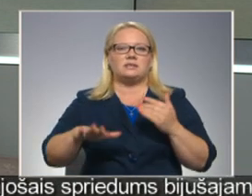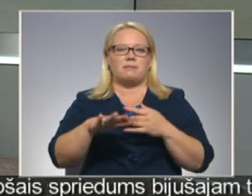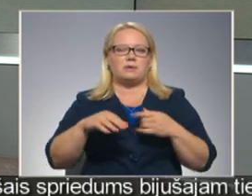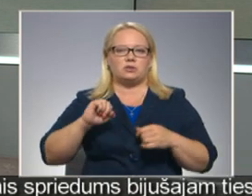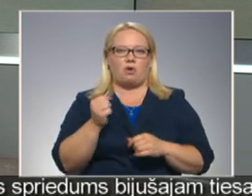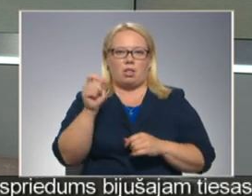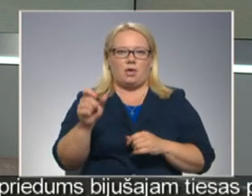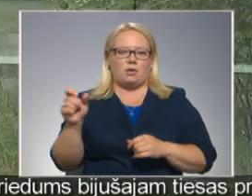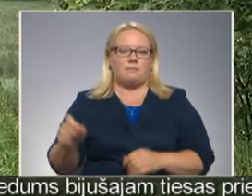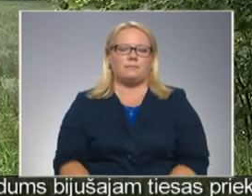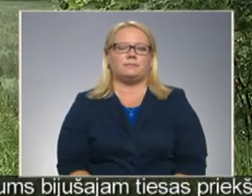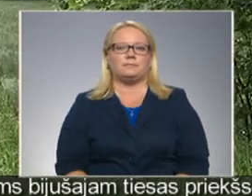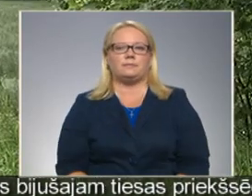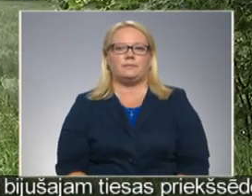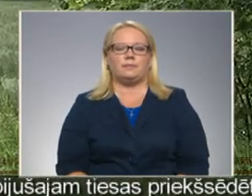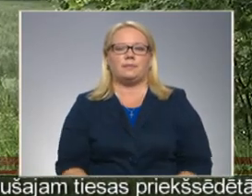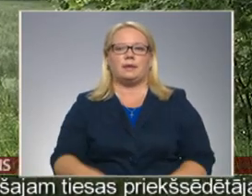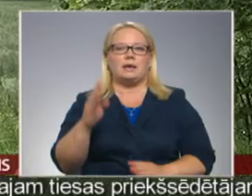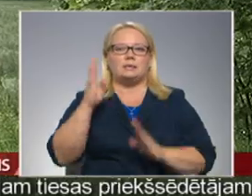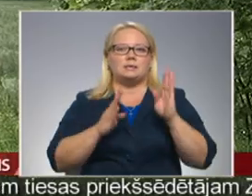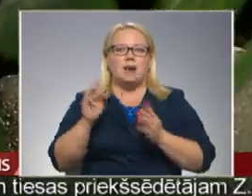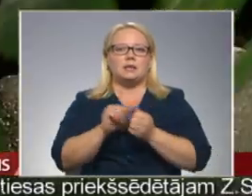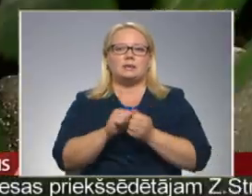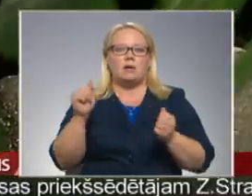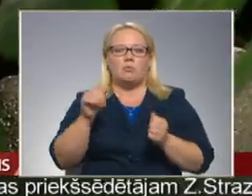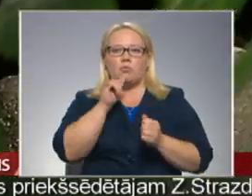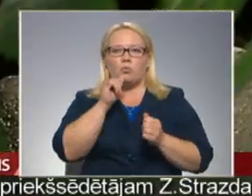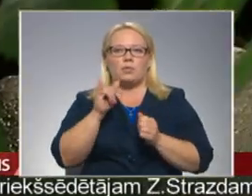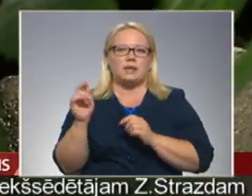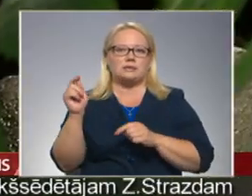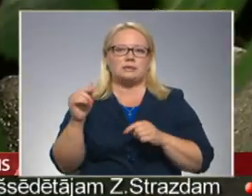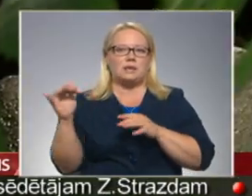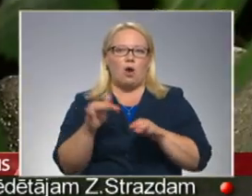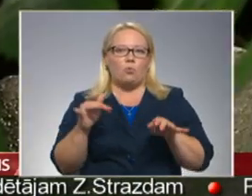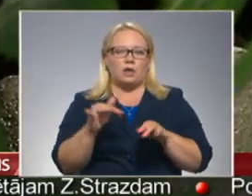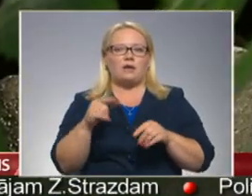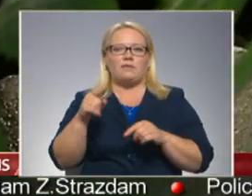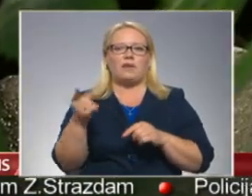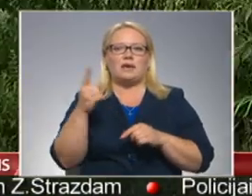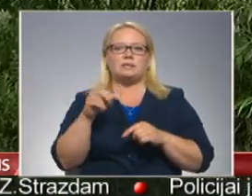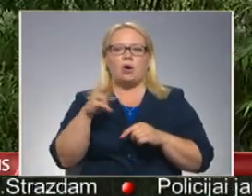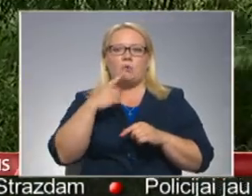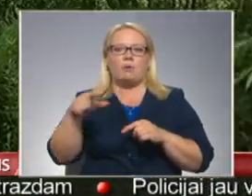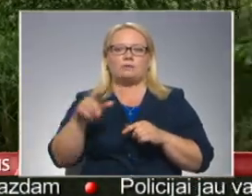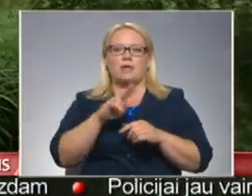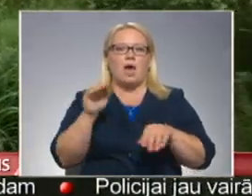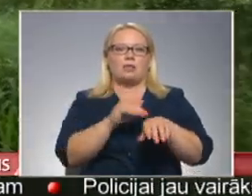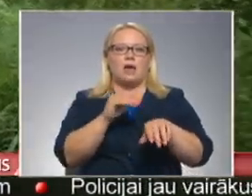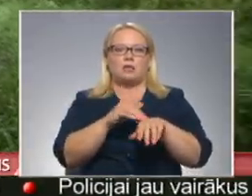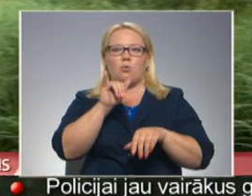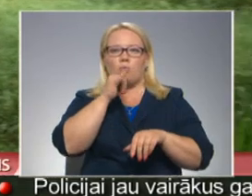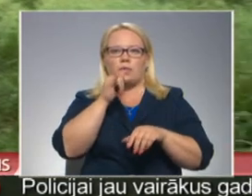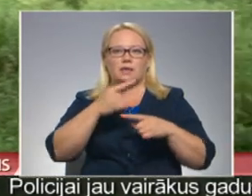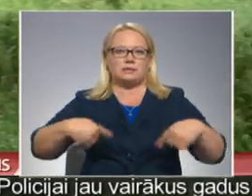kolēģi. Zāle, sausums un neliela ūdens strautiņi. Divno liela straupas pils dīķiem vairs it namaz neatgādina ūdens